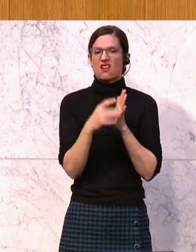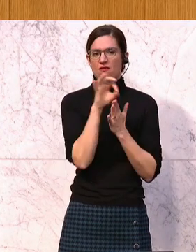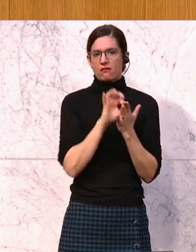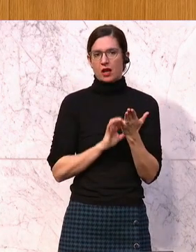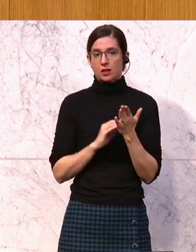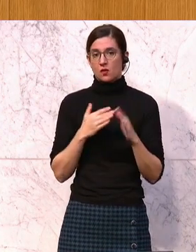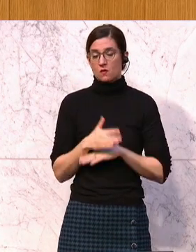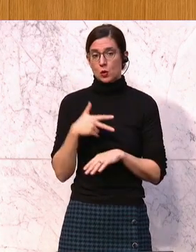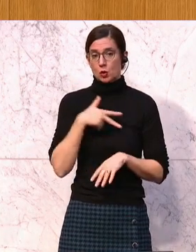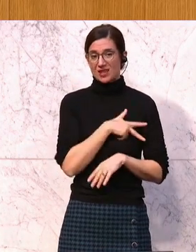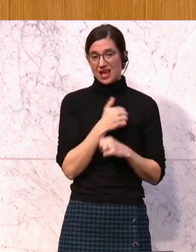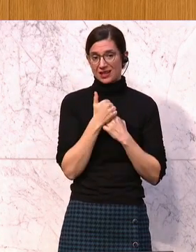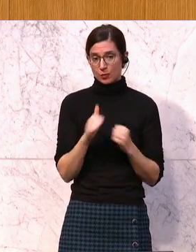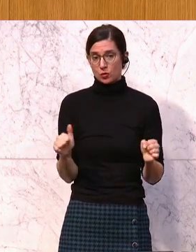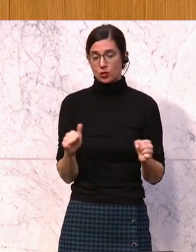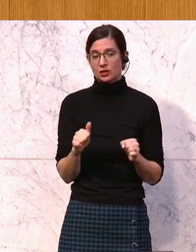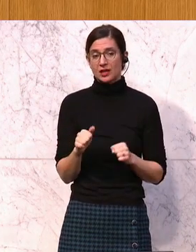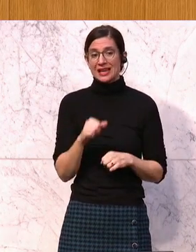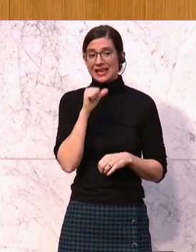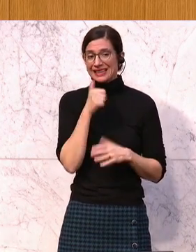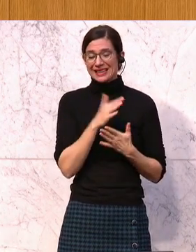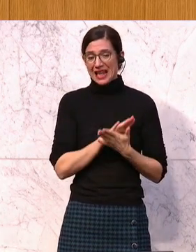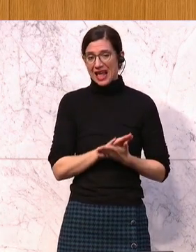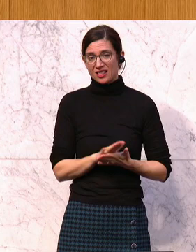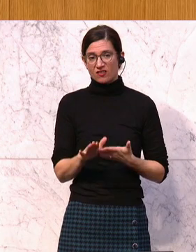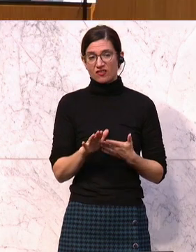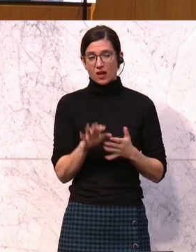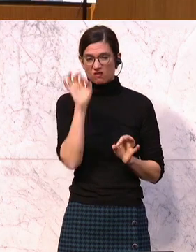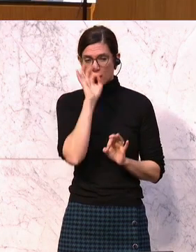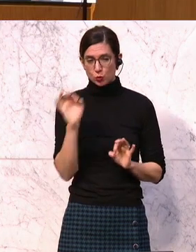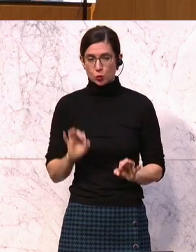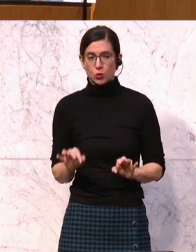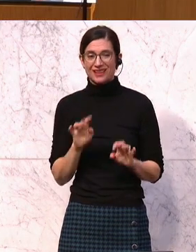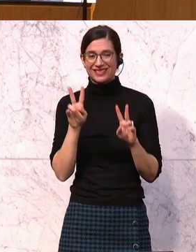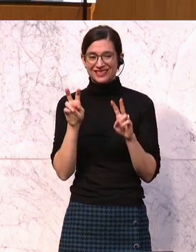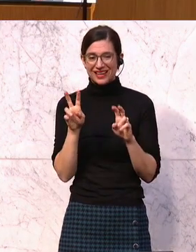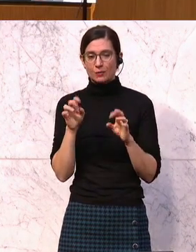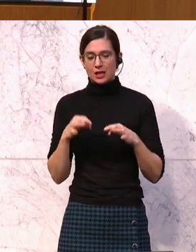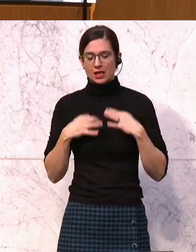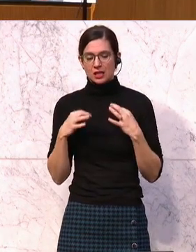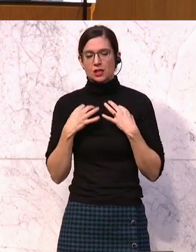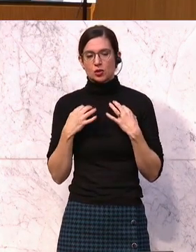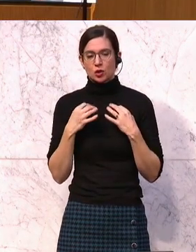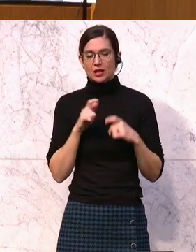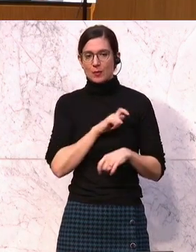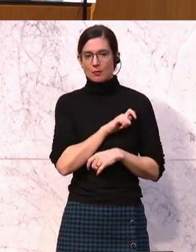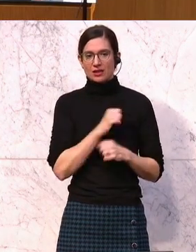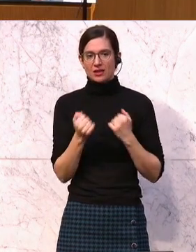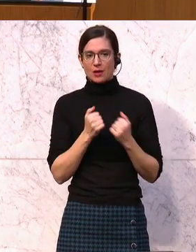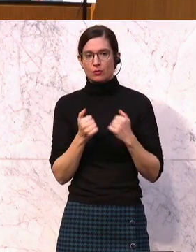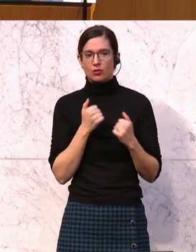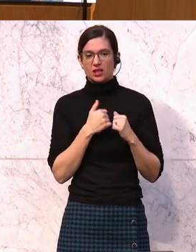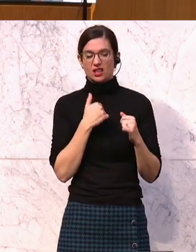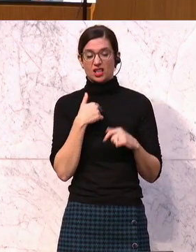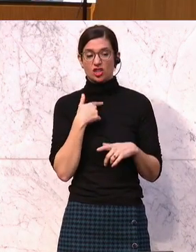Sozialdemokratie durchaus nicht einfach ist, zu versuchen, auf dem Thema Gesundheit parteipolitisch zu punkten.